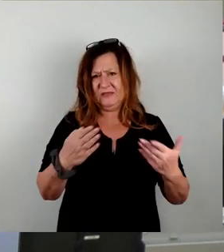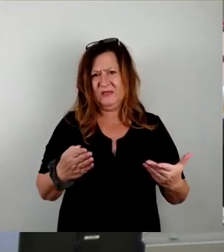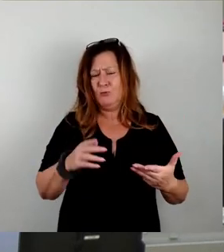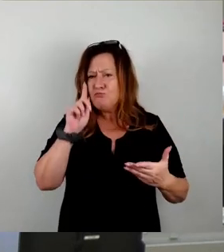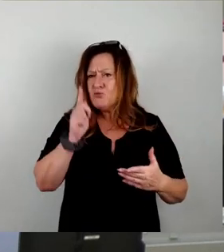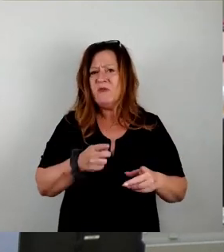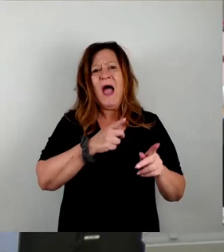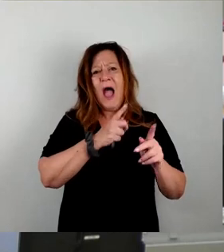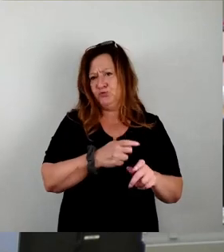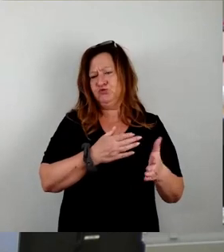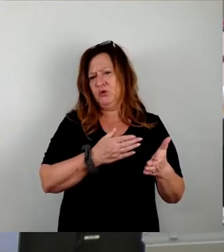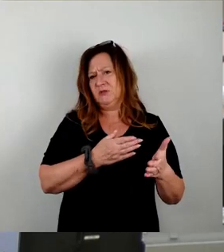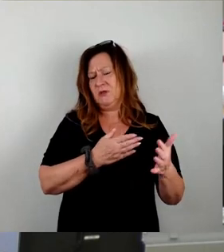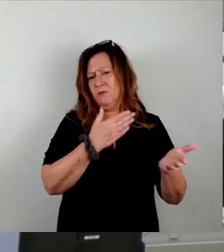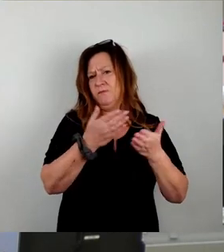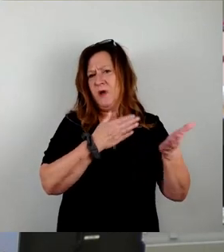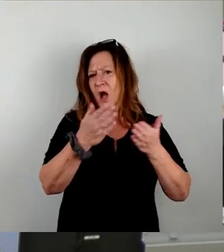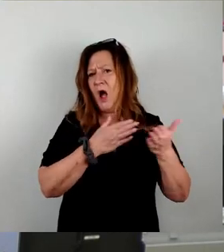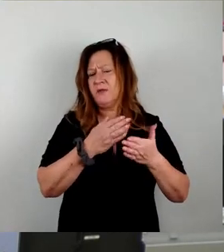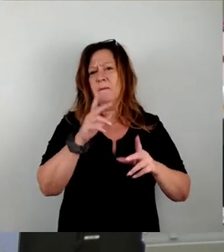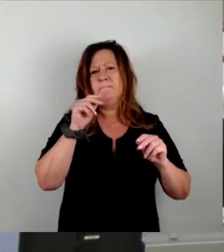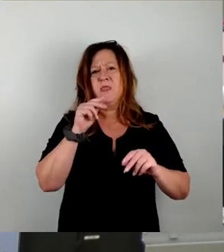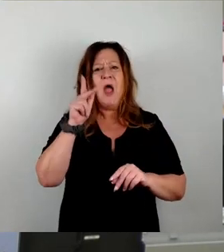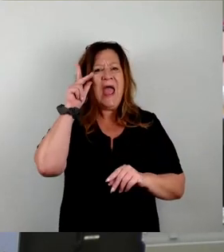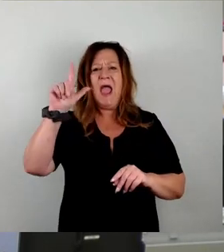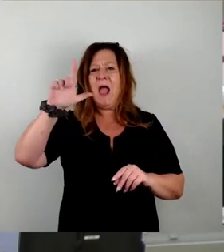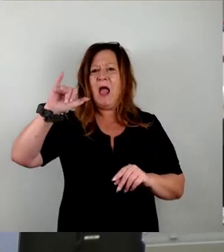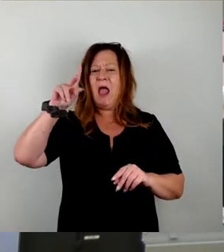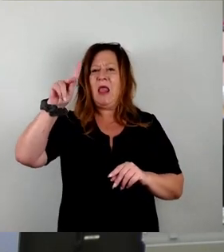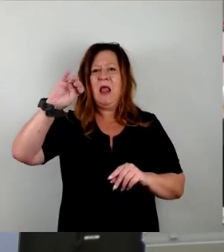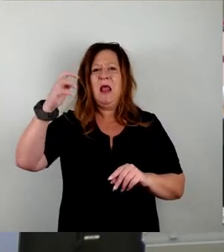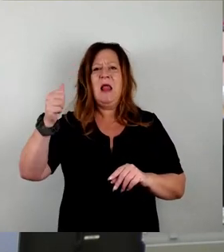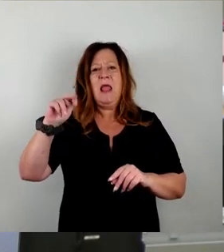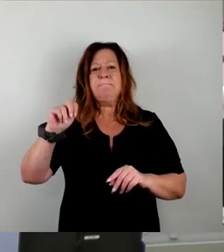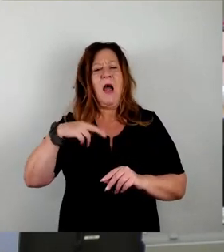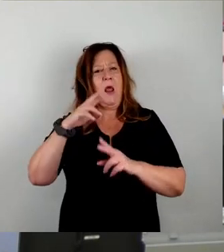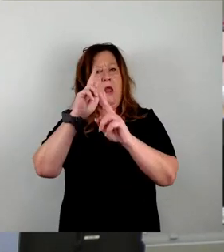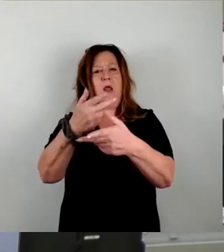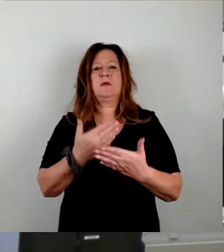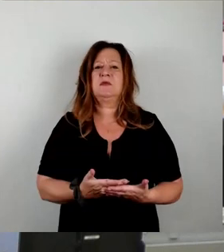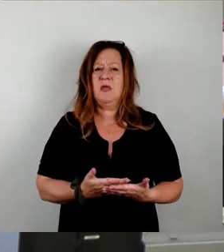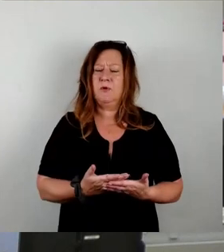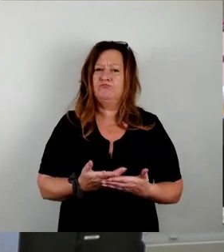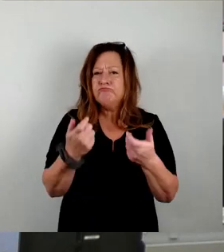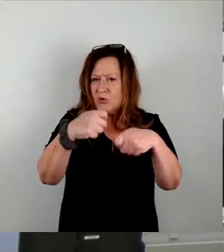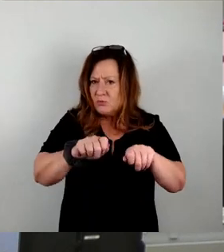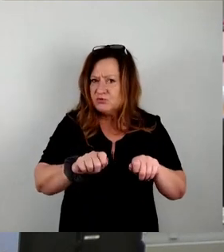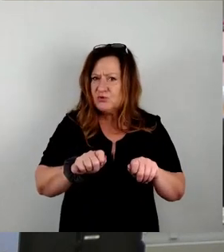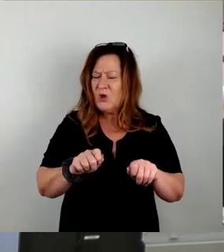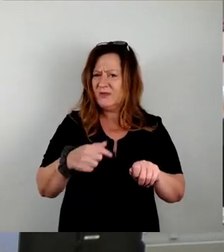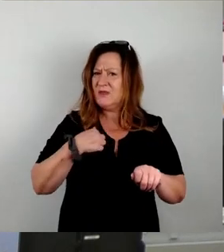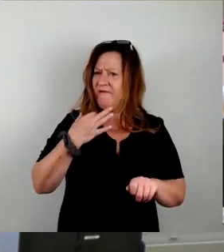Insofern stimme ich Herrn Lippmann zu. Als letztes noch ein Appell an Sie alle, meine Damen und Herren. Frage ich Sie mal,